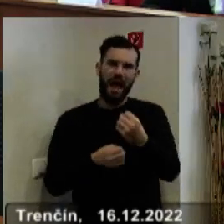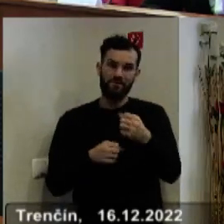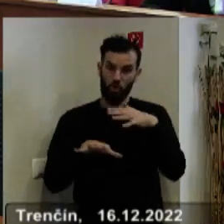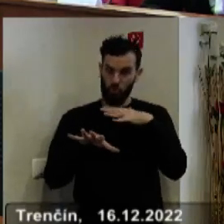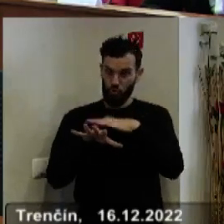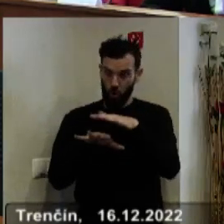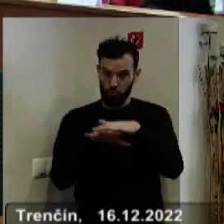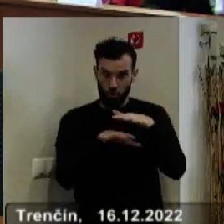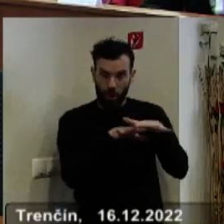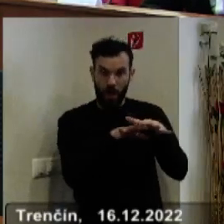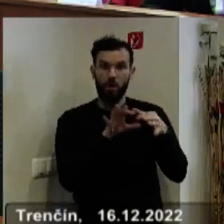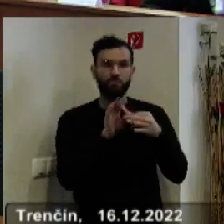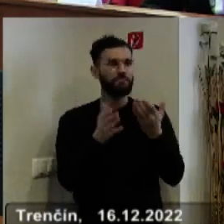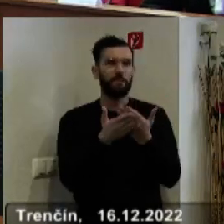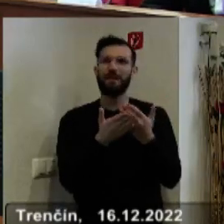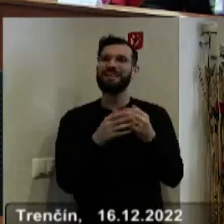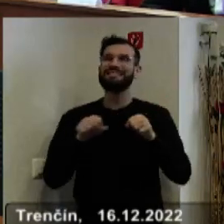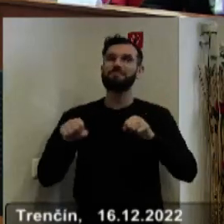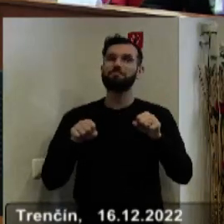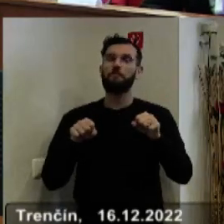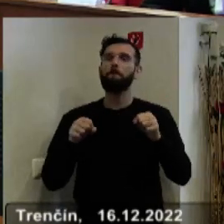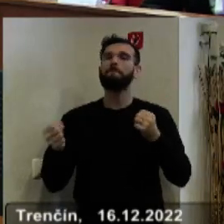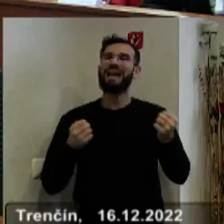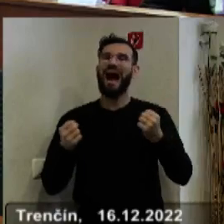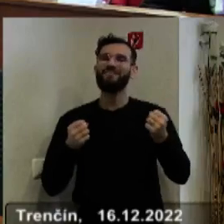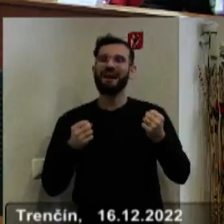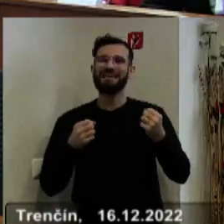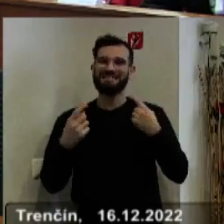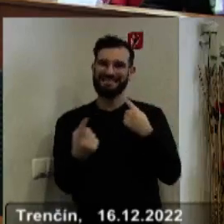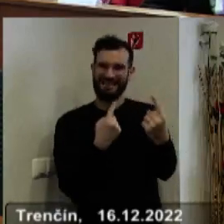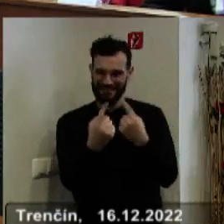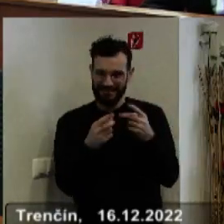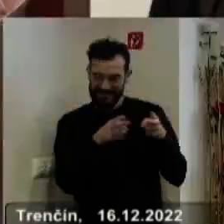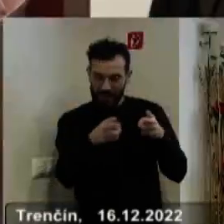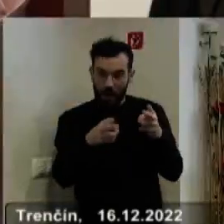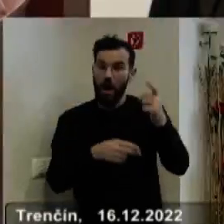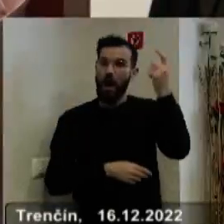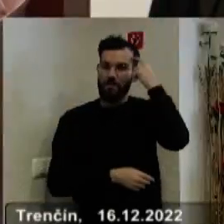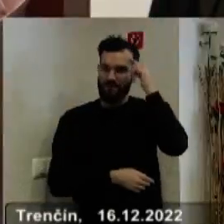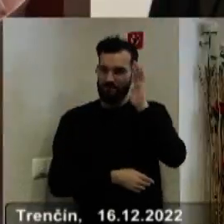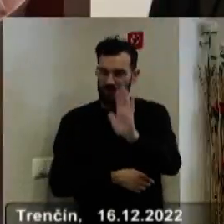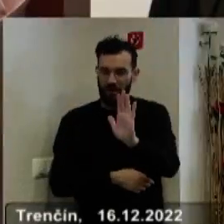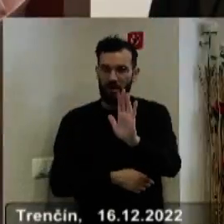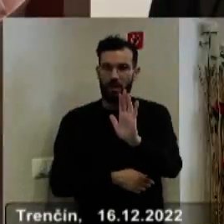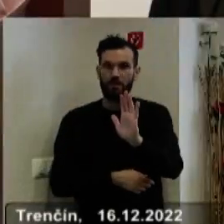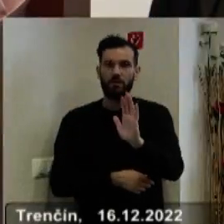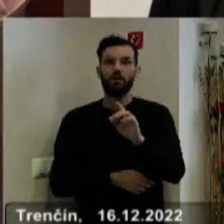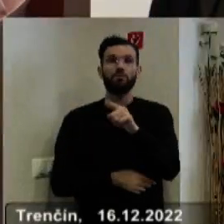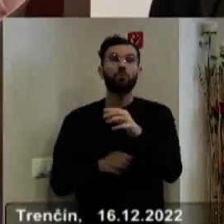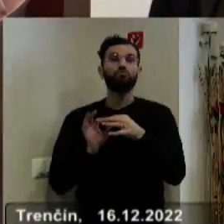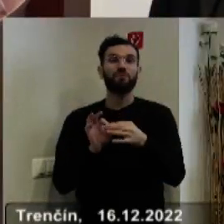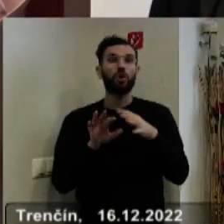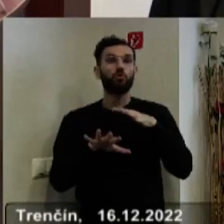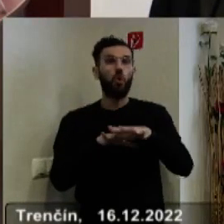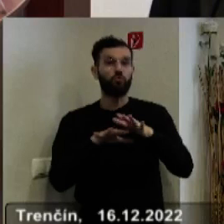kontrol, teda sa týka aj správy ciest Tsk. Áno. Čo ste teda aj noví poslanci, aby ste mali vystup vystupy z tejto, z tejto